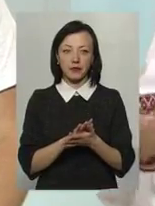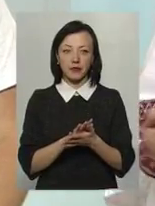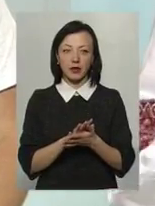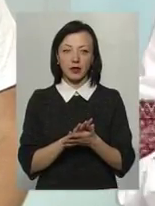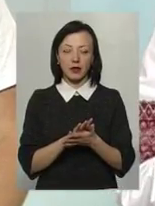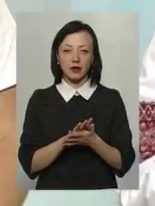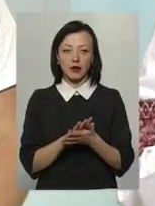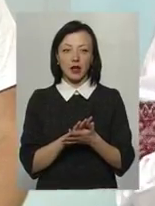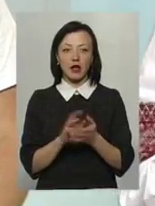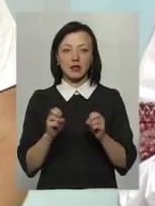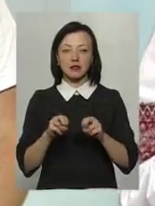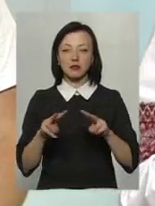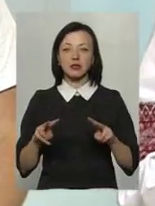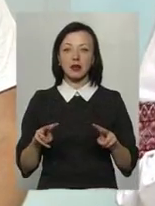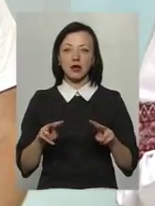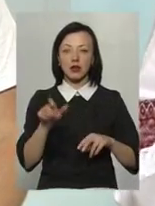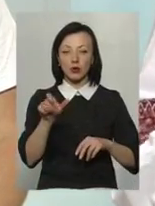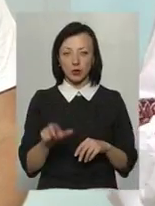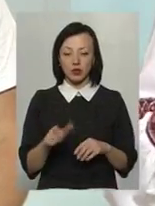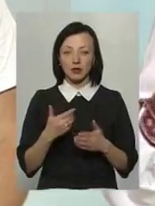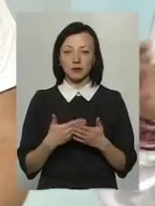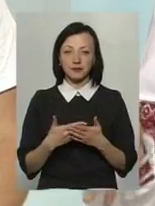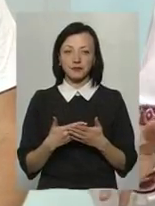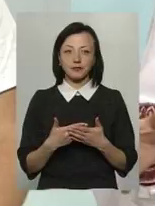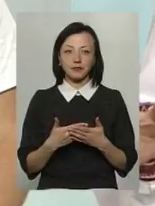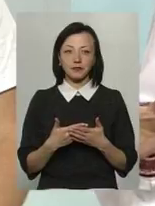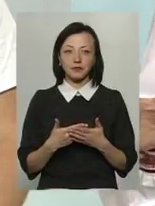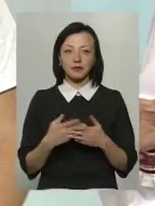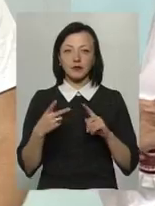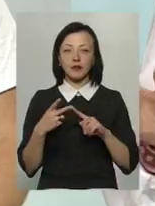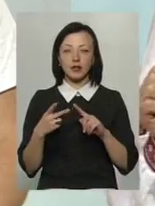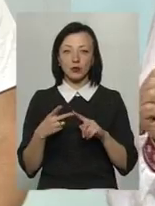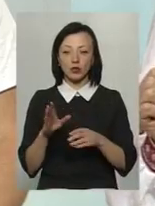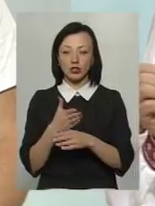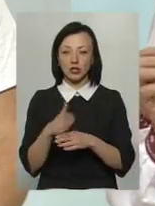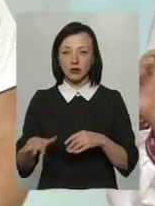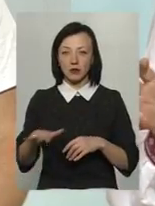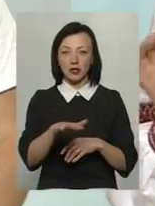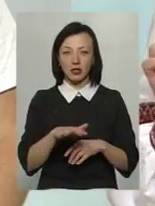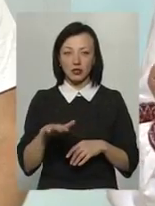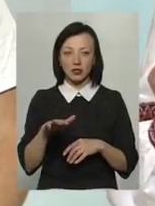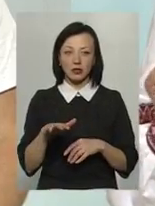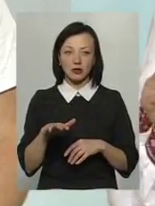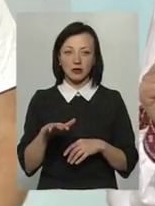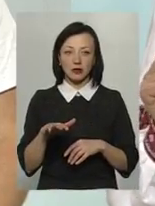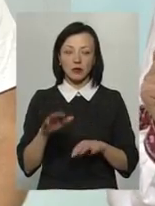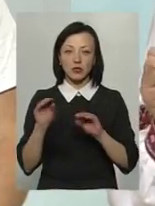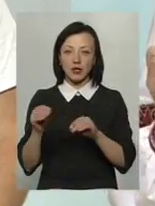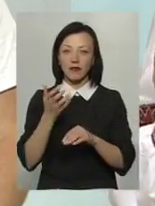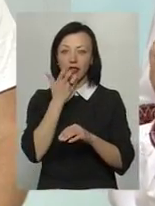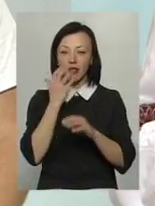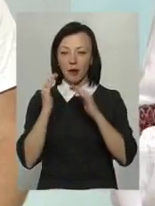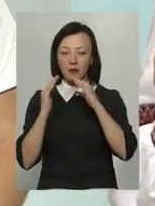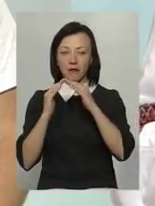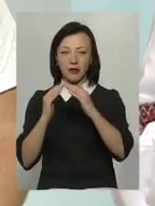а спеціальна там людина, так. А друга частина цього майданчика поставити таку теплицю, яка